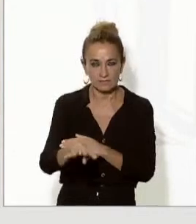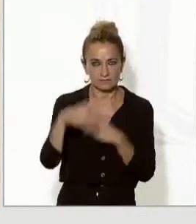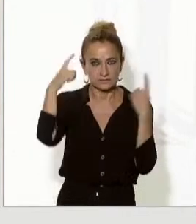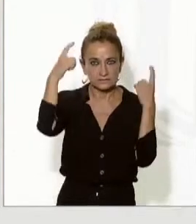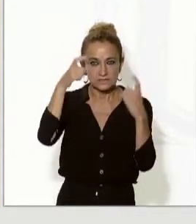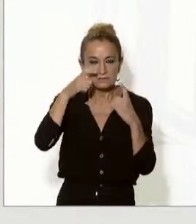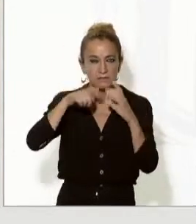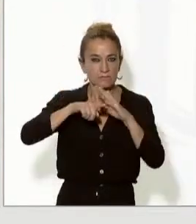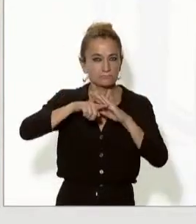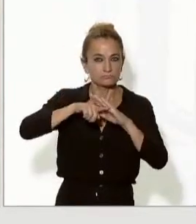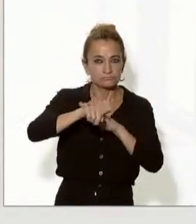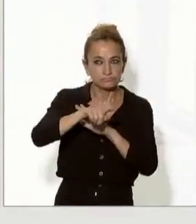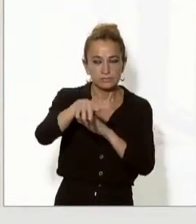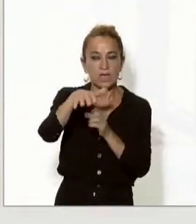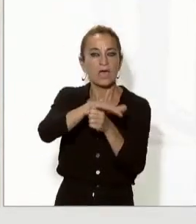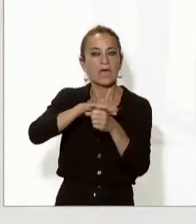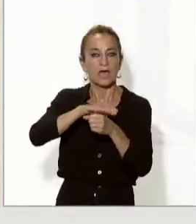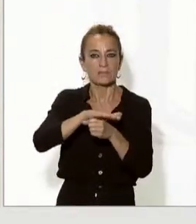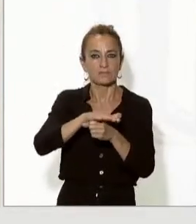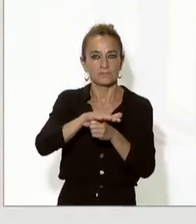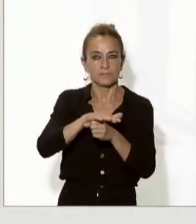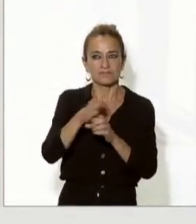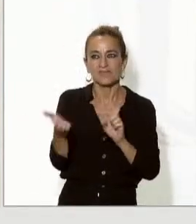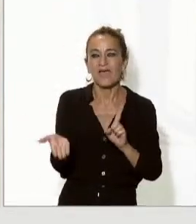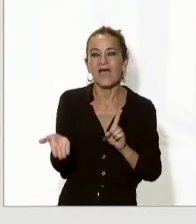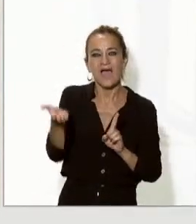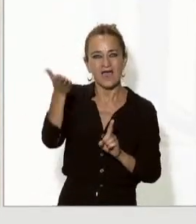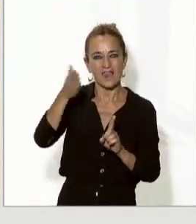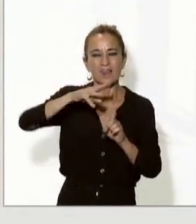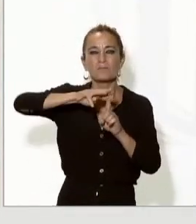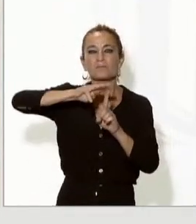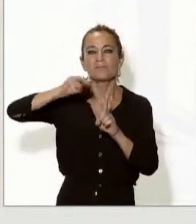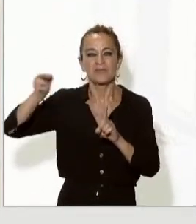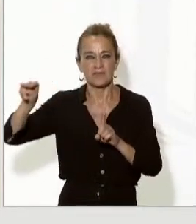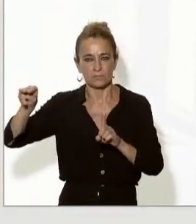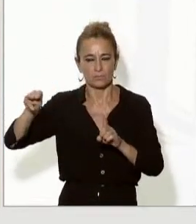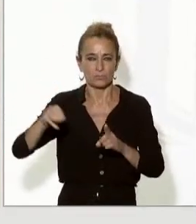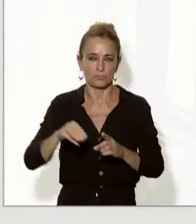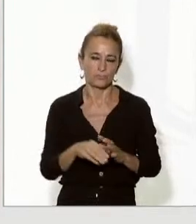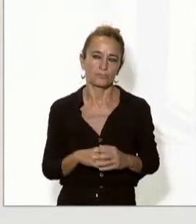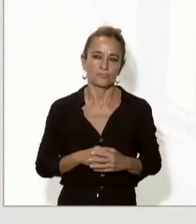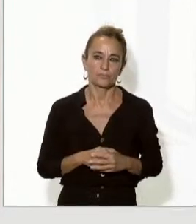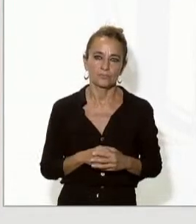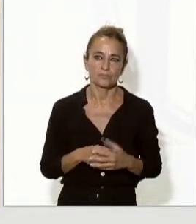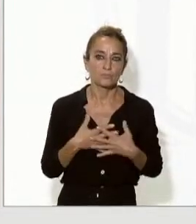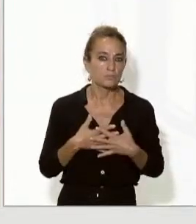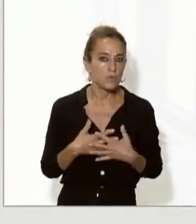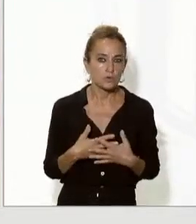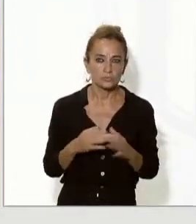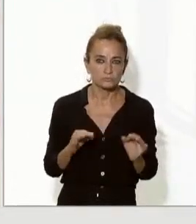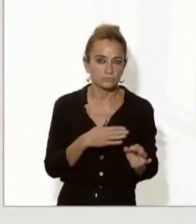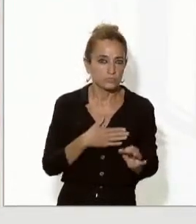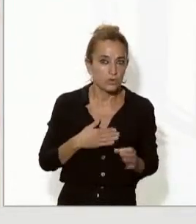l'Alt Pirineu i concretament de l'Alt L'Urgell. Per tant, aquesta és la nostra voluntat.